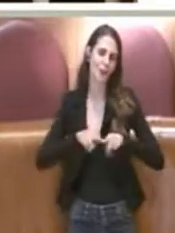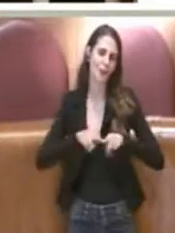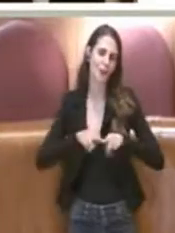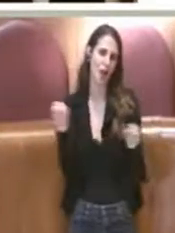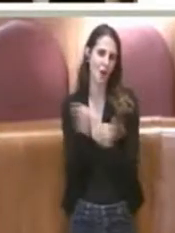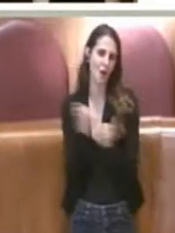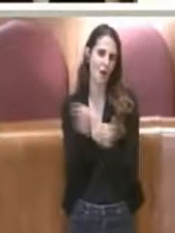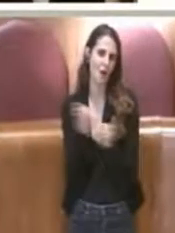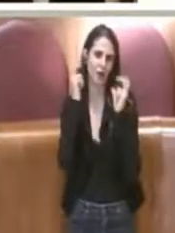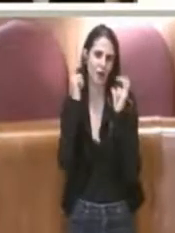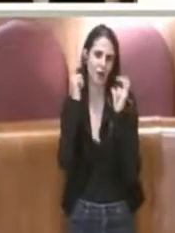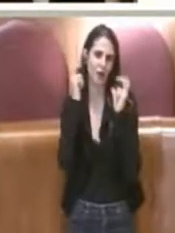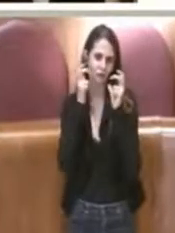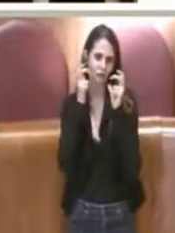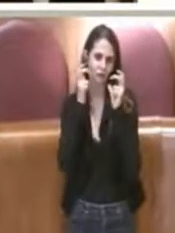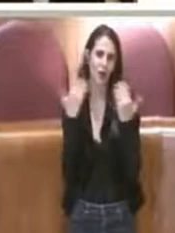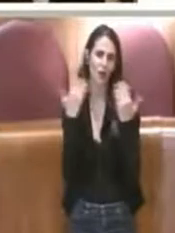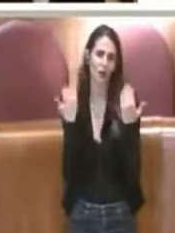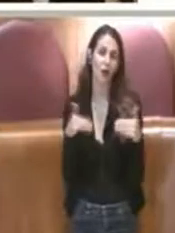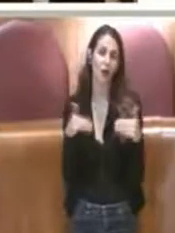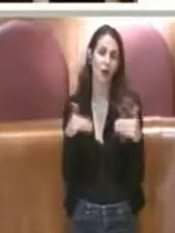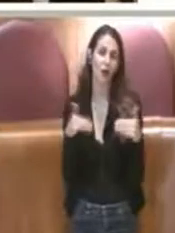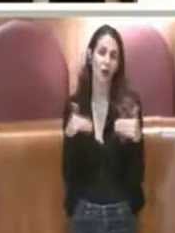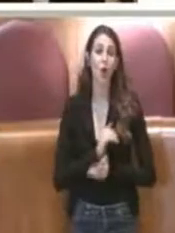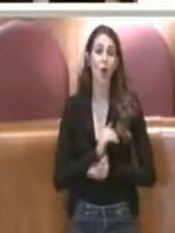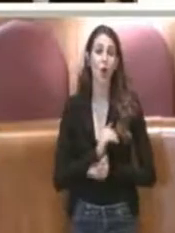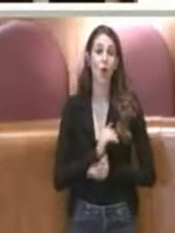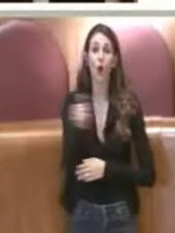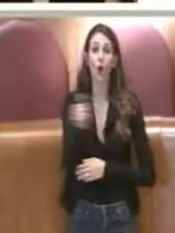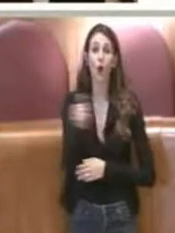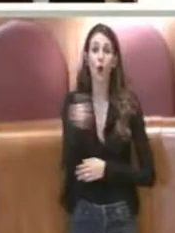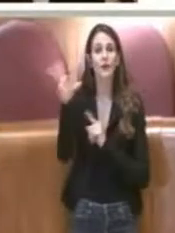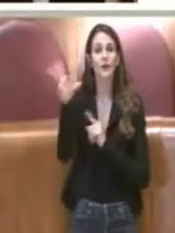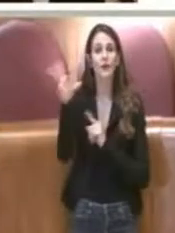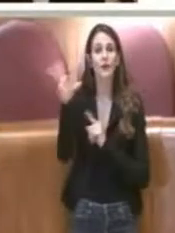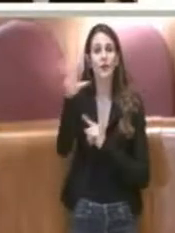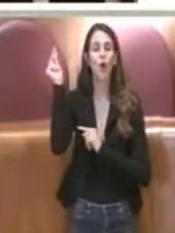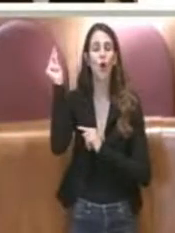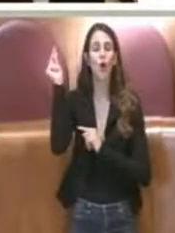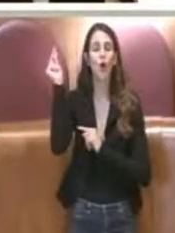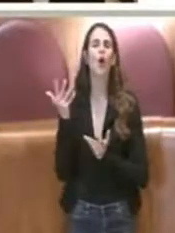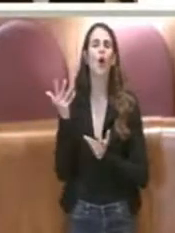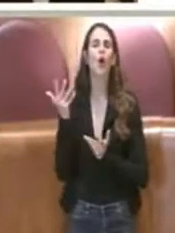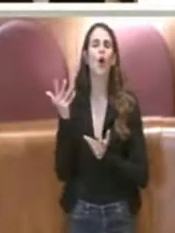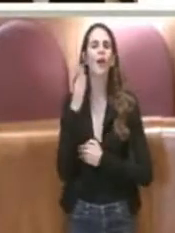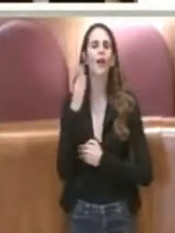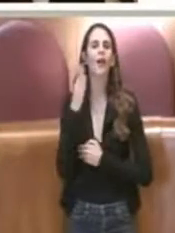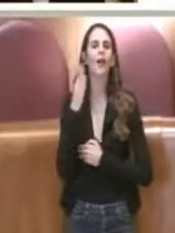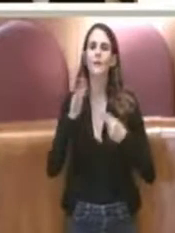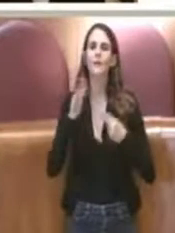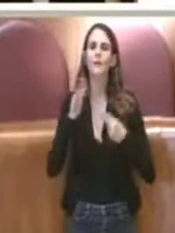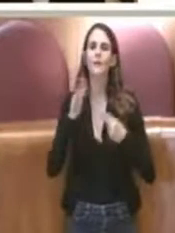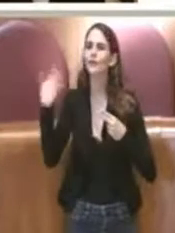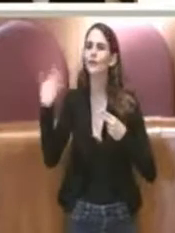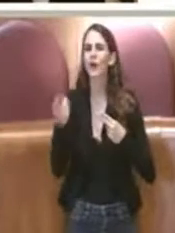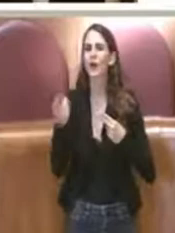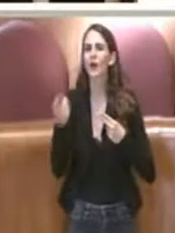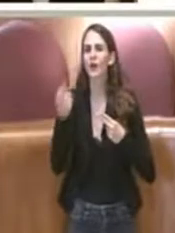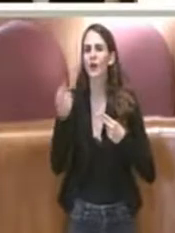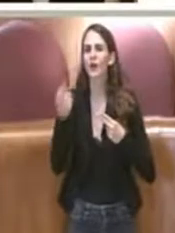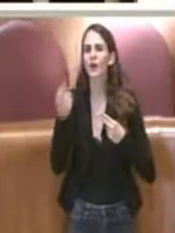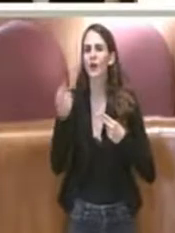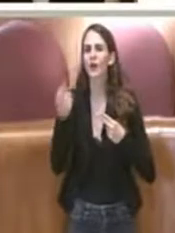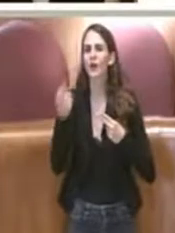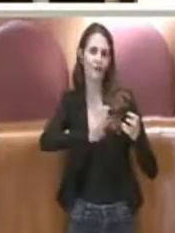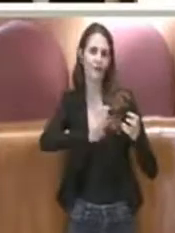credo che vada riconosciuto il fatto che tutti questi debiti fuori bilancio, che sono di varia natura, qui parliamo di un debito